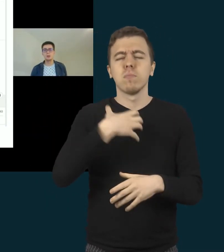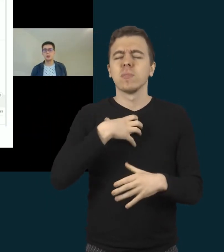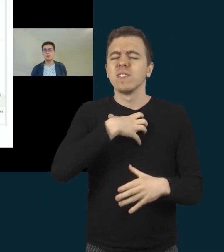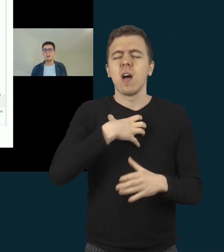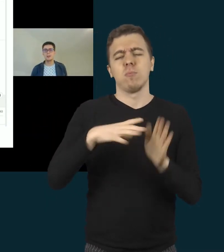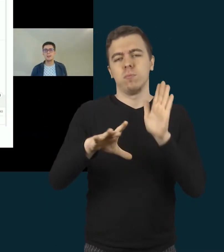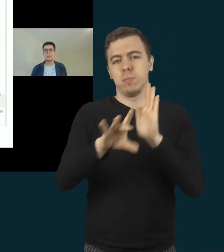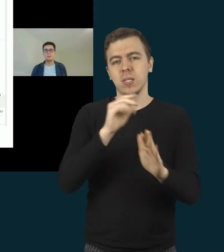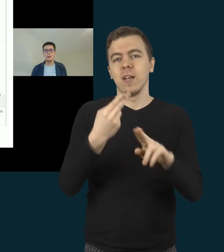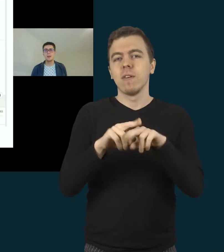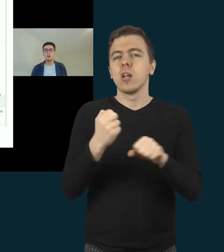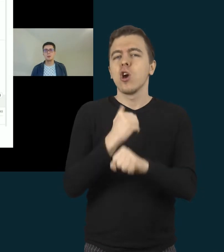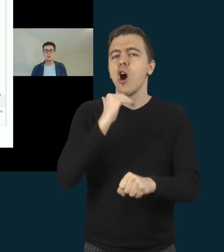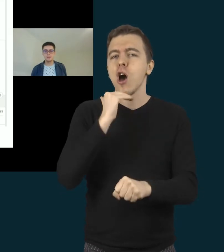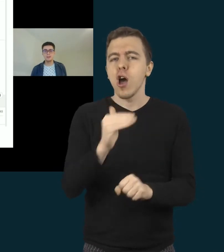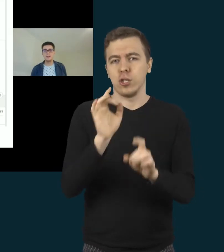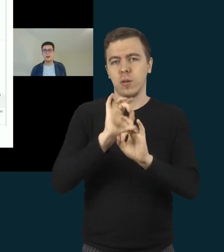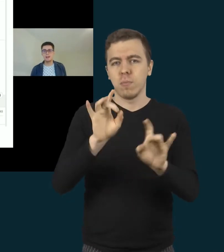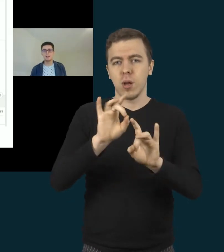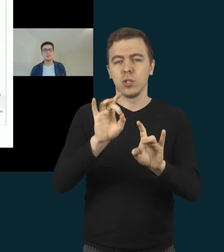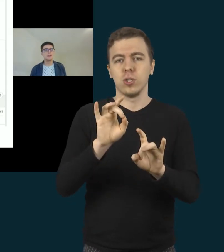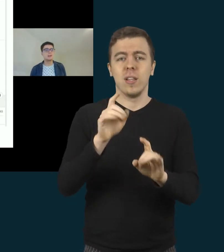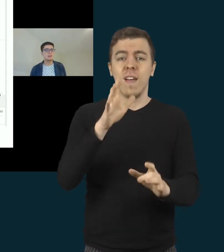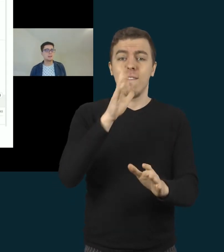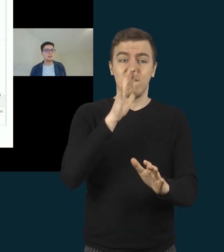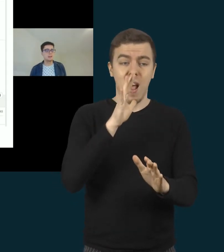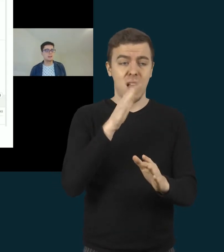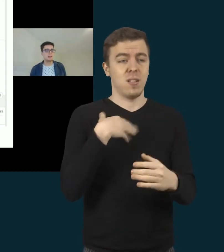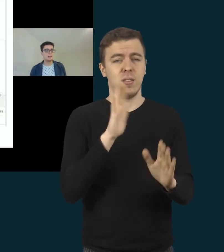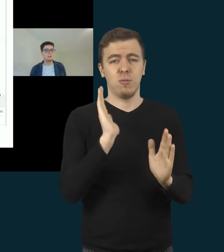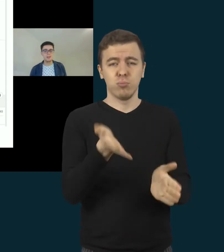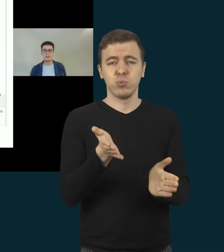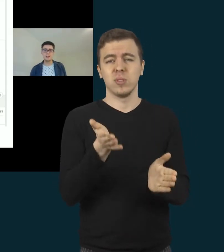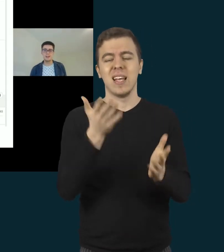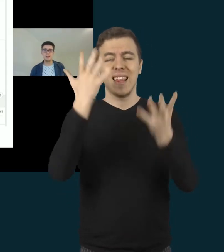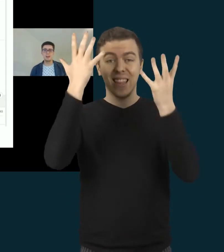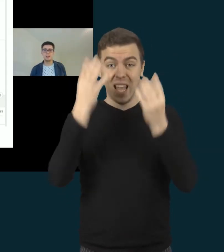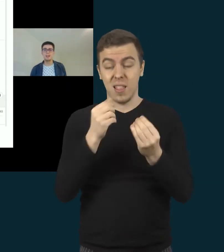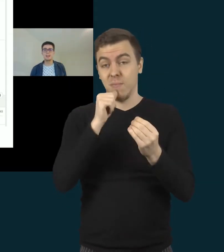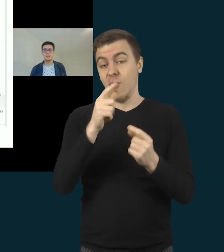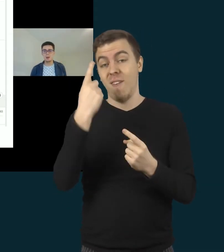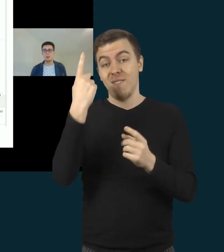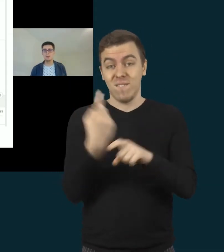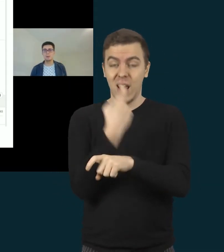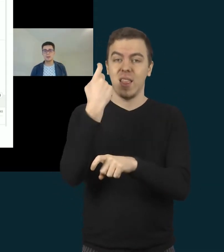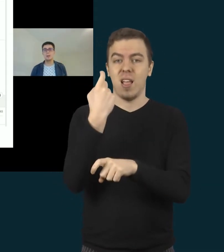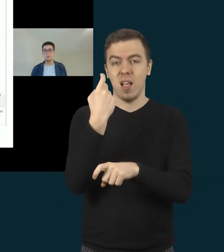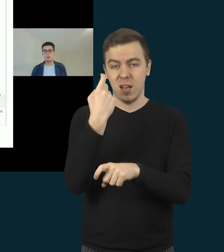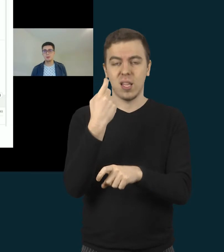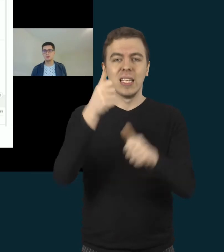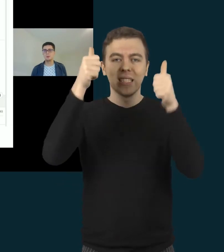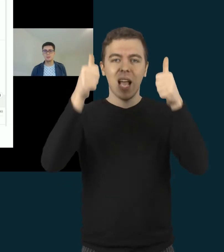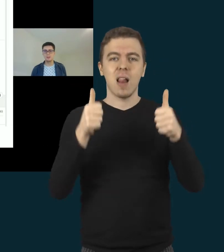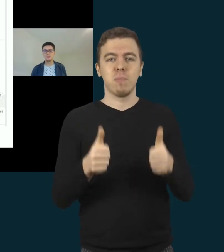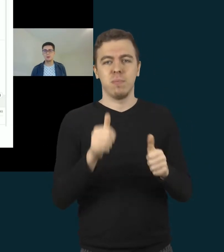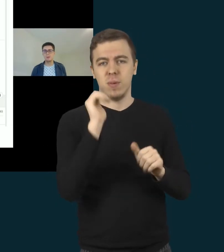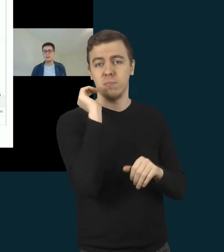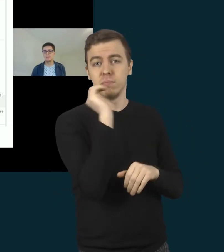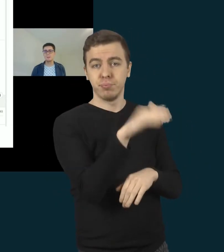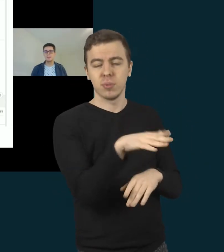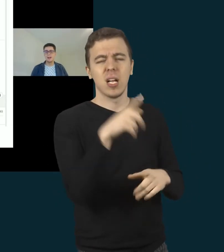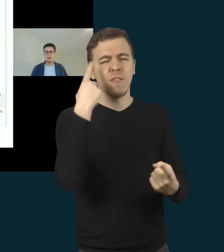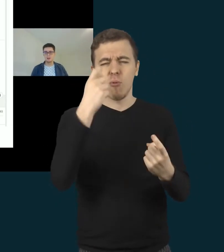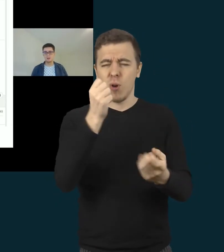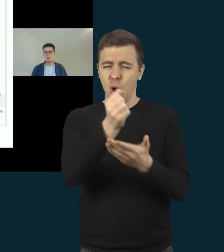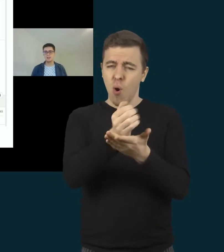dienotvarkę. Tai tėvai nustatytą valandą vieną kartą per dieną gaudavo skilbimą su visą informaciją